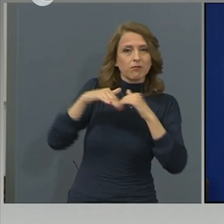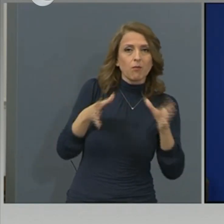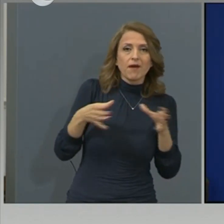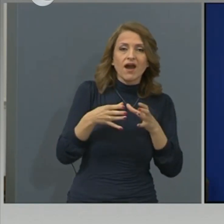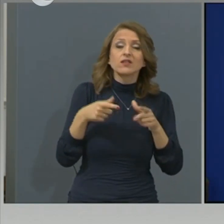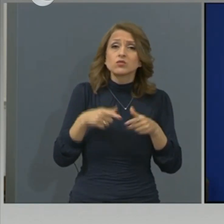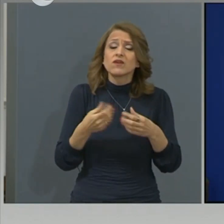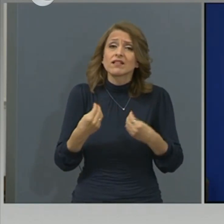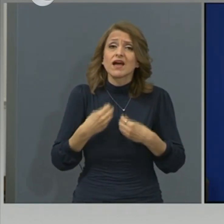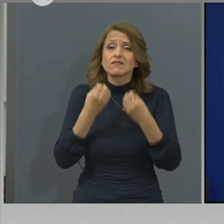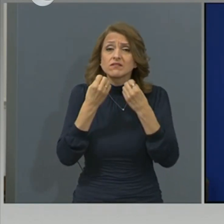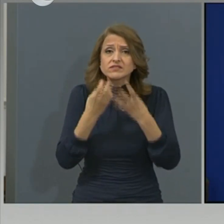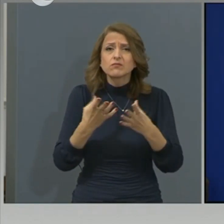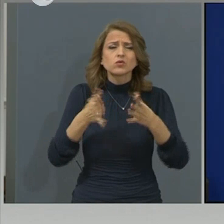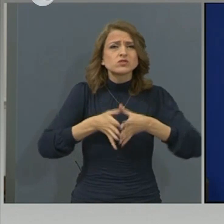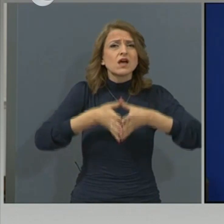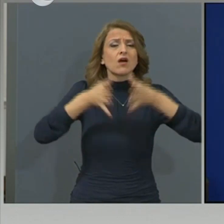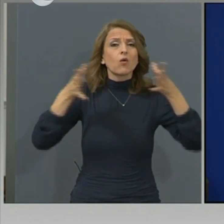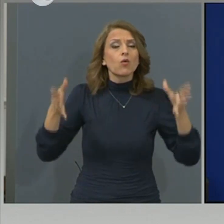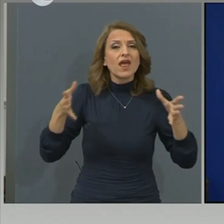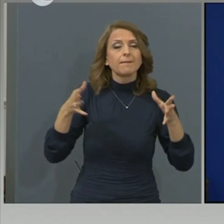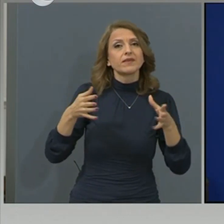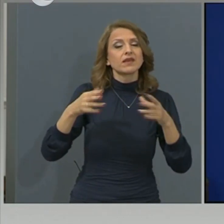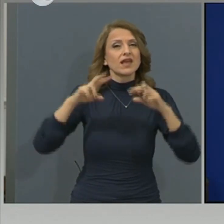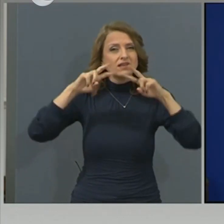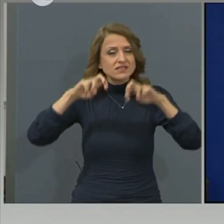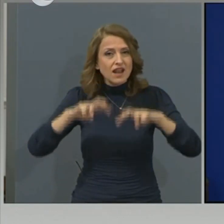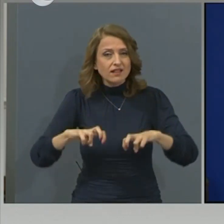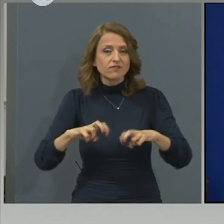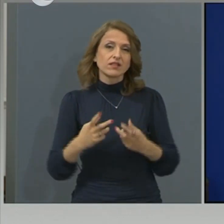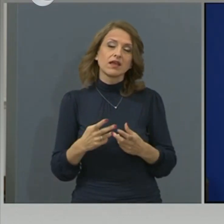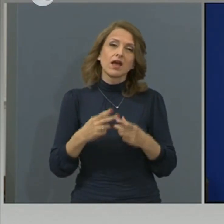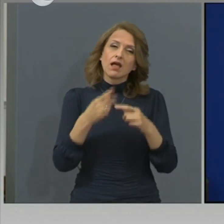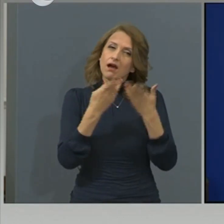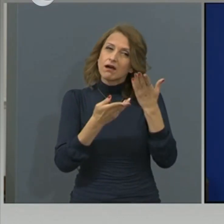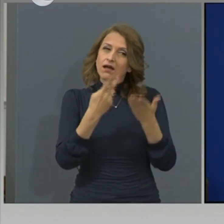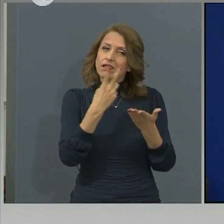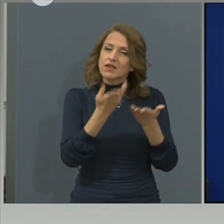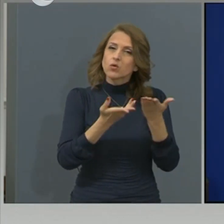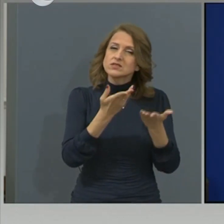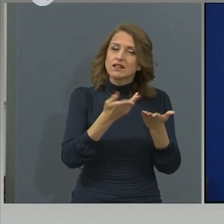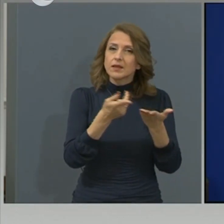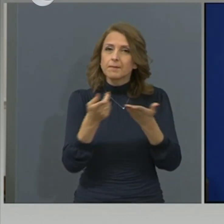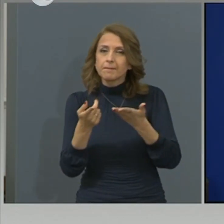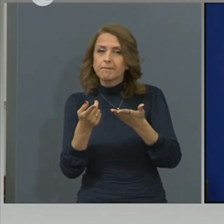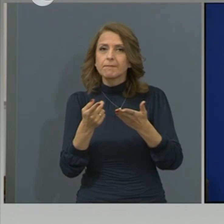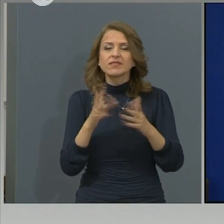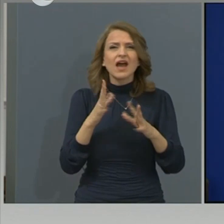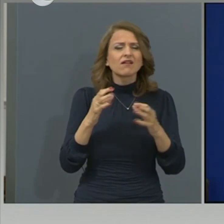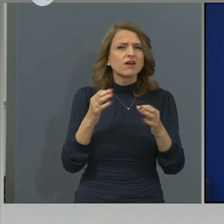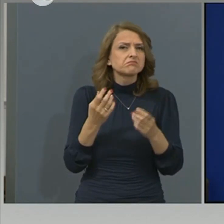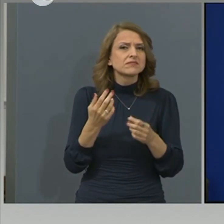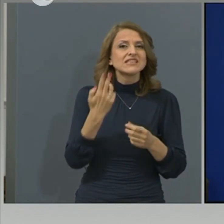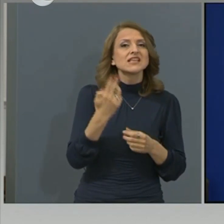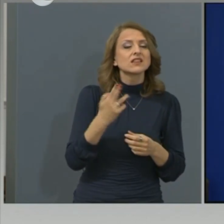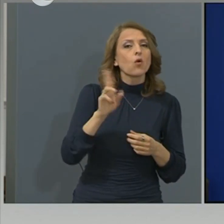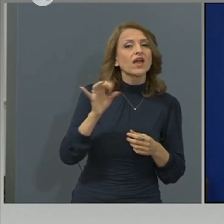включително имунологични изследвания, чрез нивото на интерлевкин 6, също да оцениме евентуална цитокинова буря, която знаем,